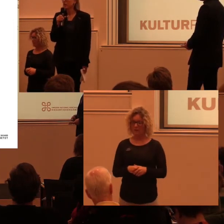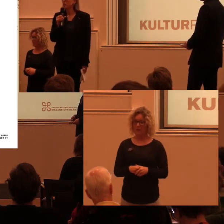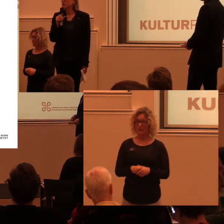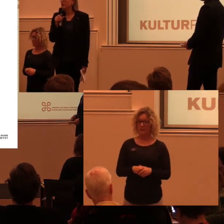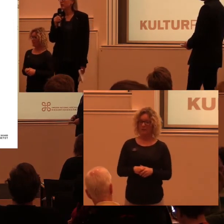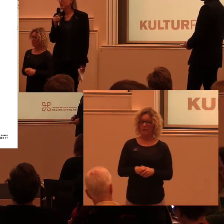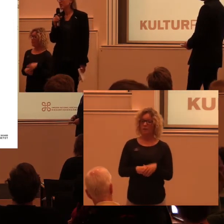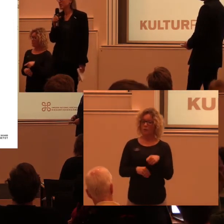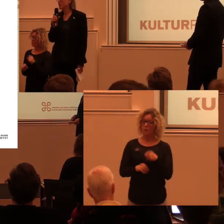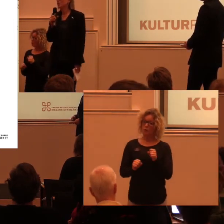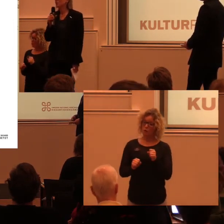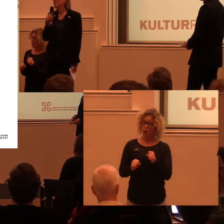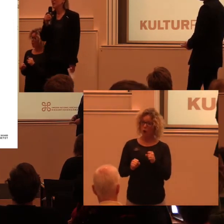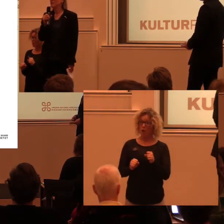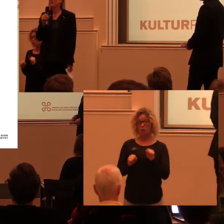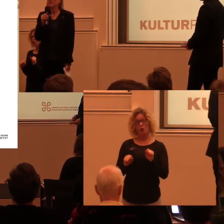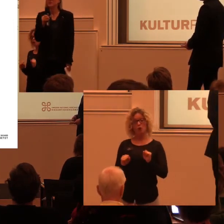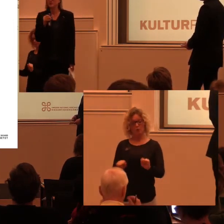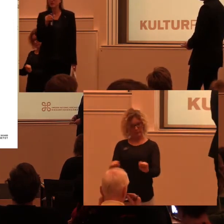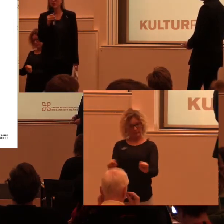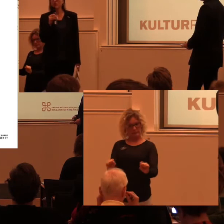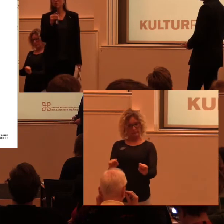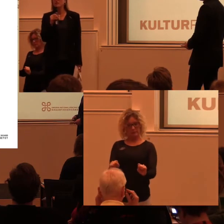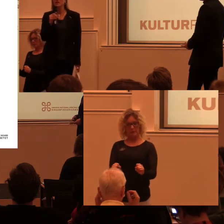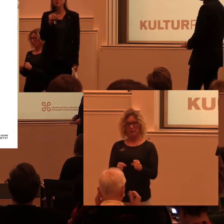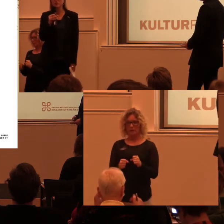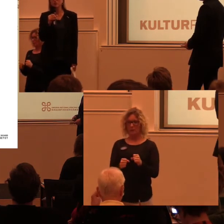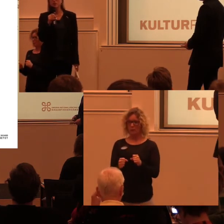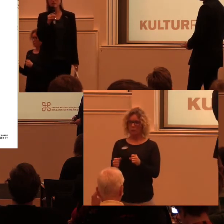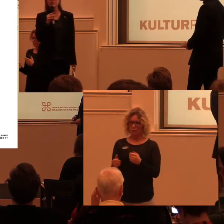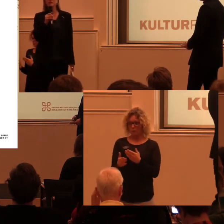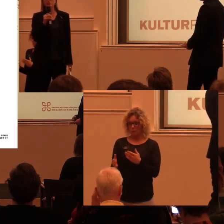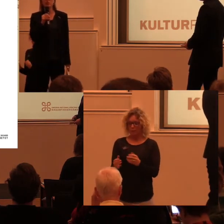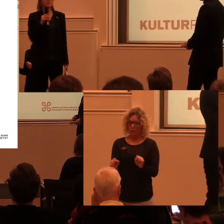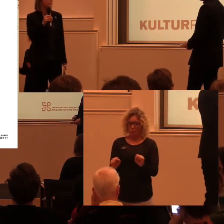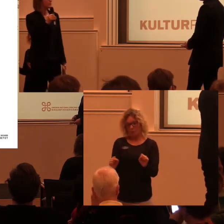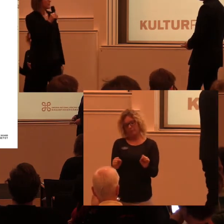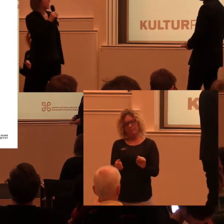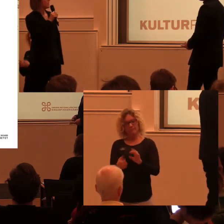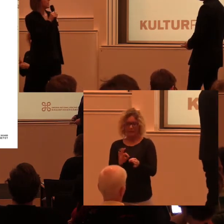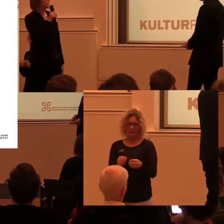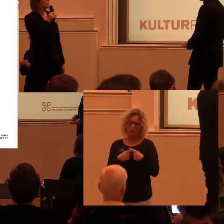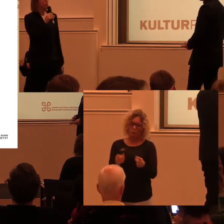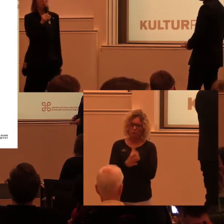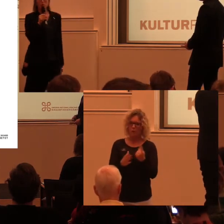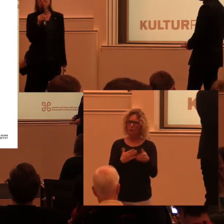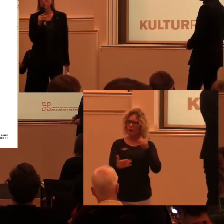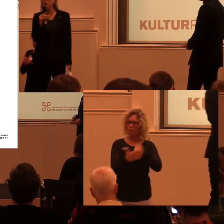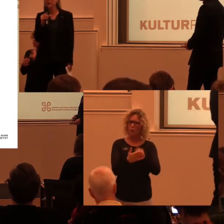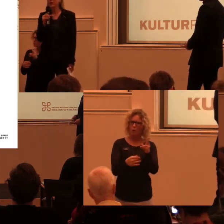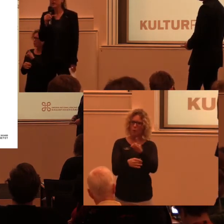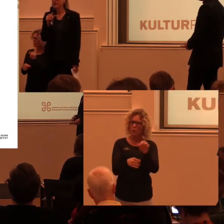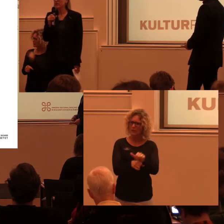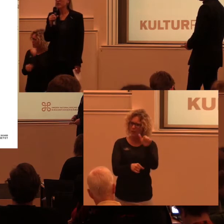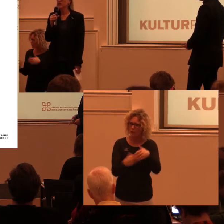åtgärdas skyndsamt. Så varför har vi satt 2016? Ja det handlar ju inte om